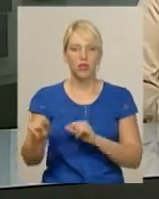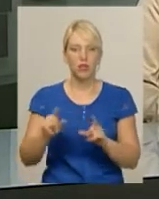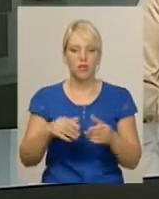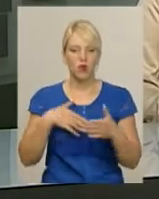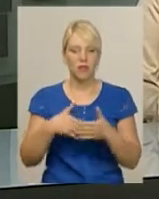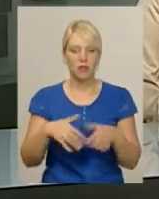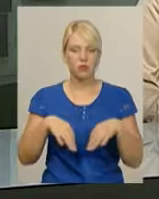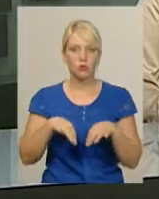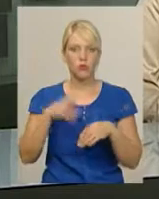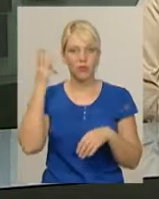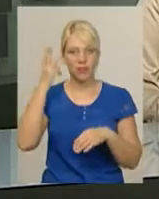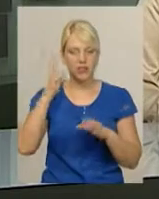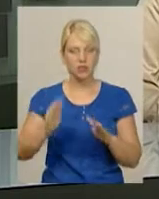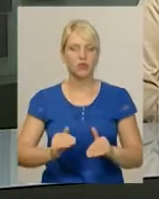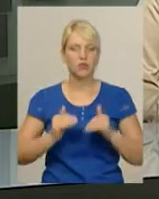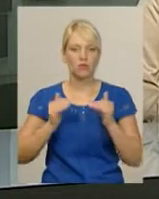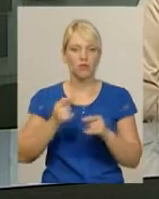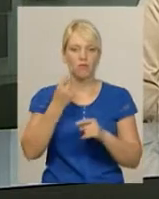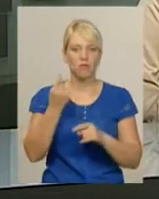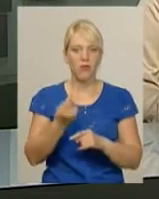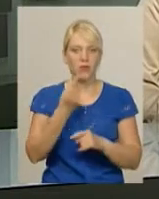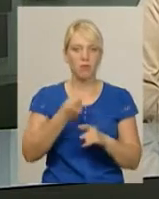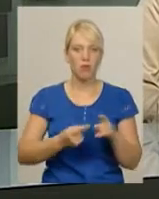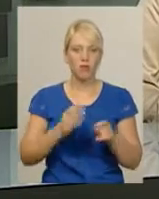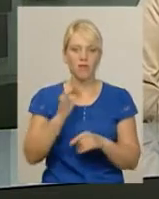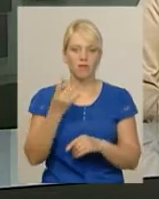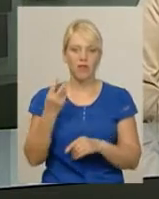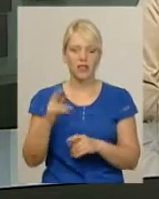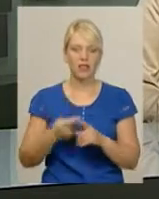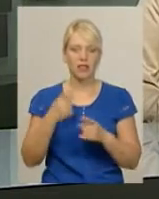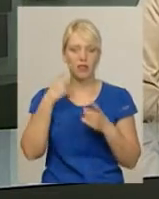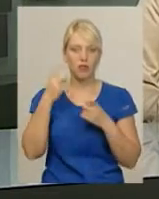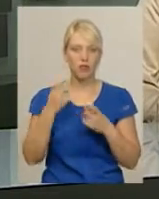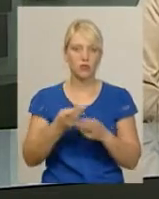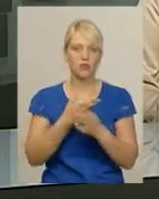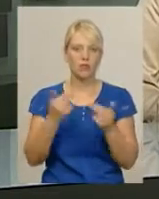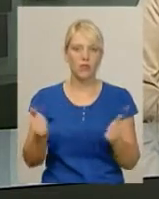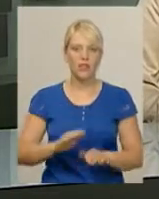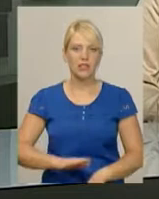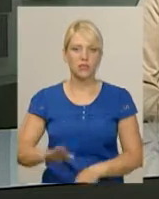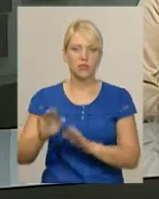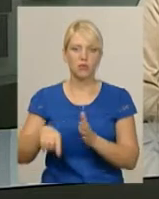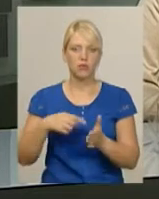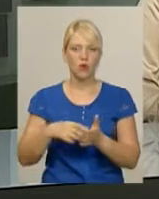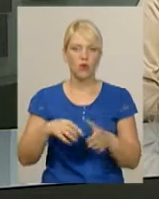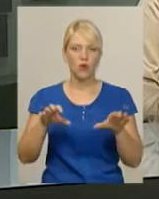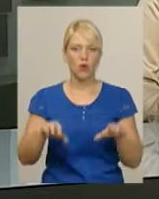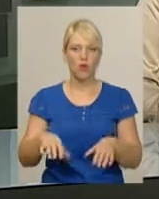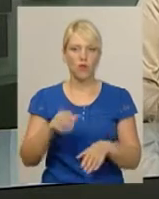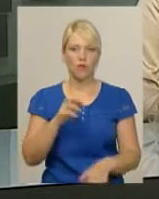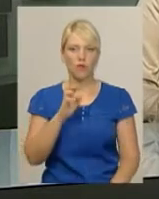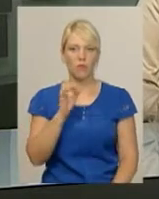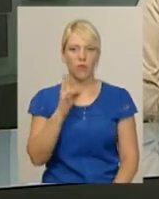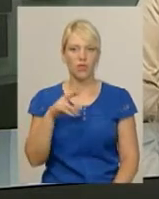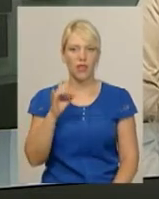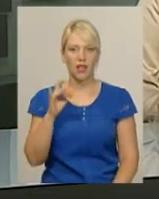транспорті Хмельницького зросте у першій половині вересня. Інформацію про це підтвердив заступник міського голови Андрій Бондаренко. Проїзд у